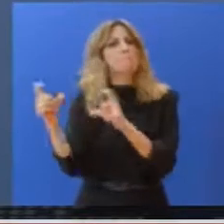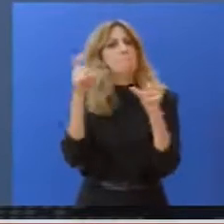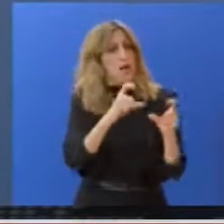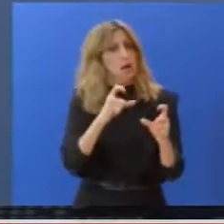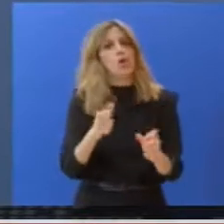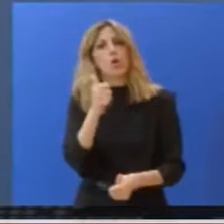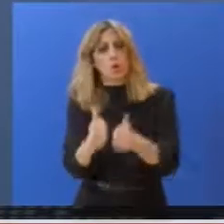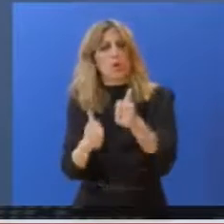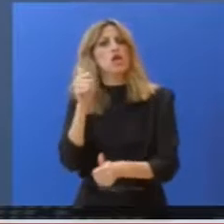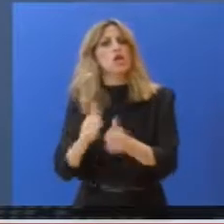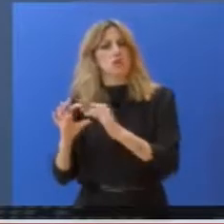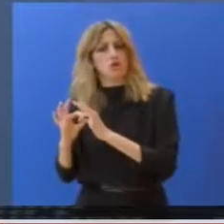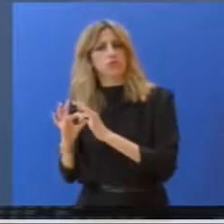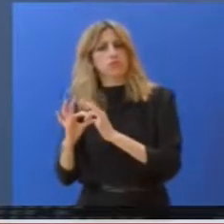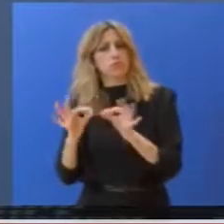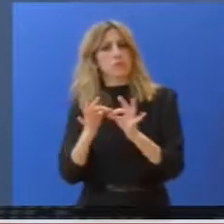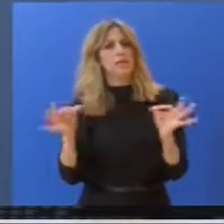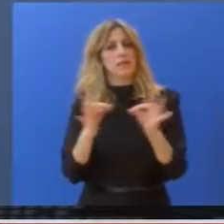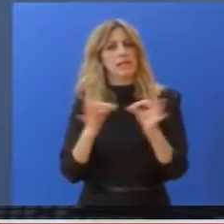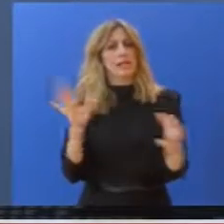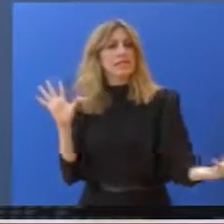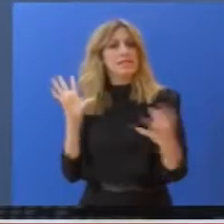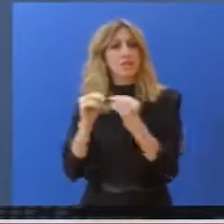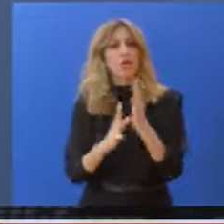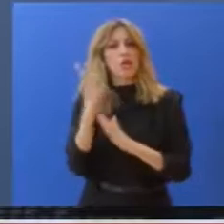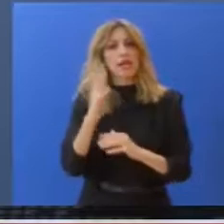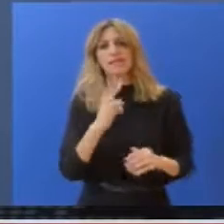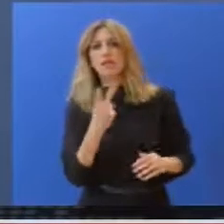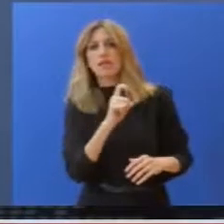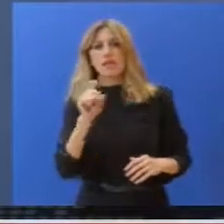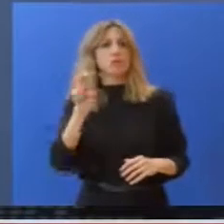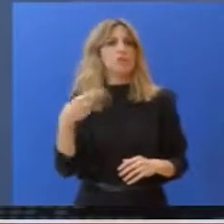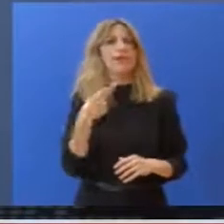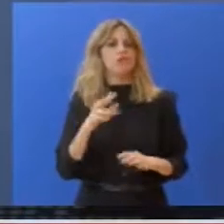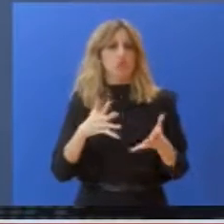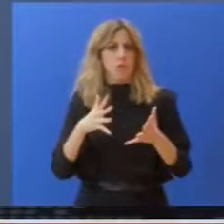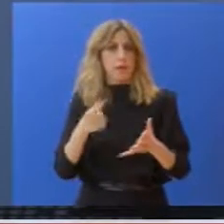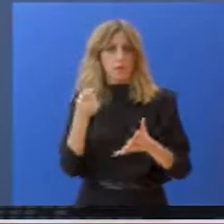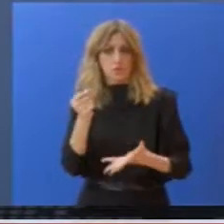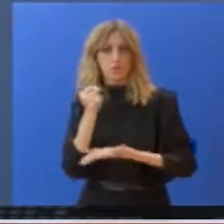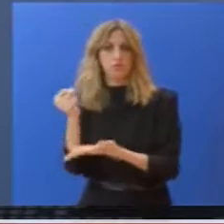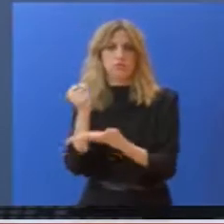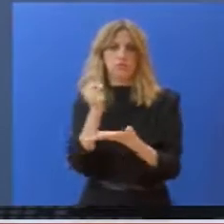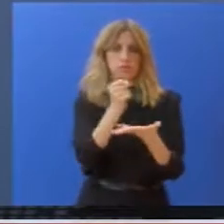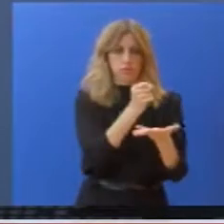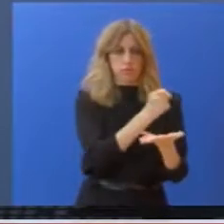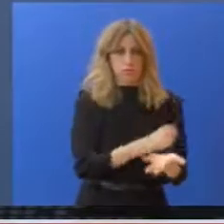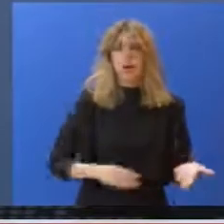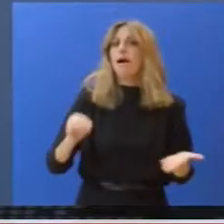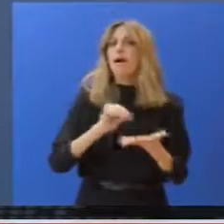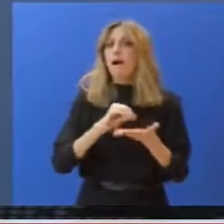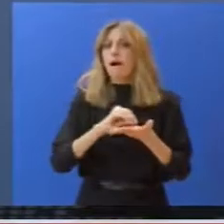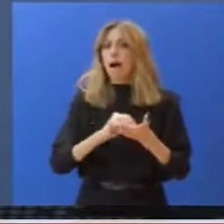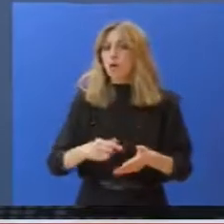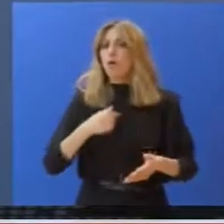Επομένως, συνολικά τα δημοσιονομικά μέτρα φτάνουν μέχρι και 14 δισεκατομμύρια ευρώ περίπου. Επιπλέον, υλοποιούμε ένα πακέτο ενίσχυσης της